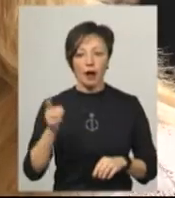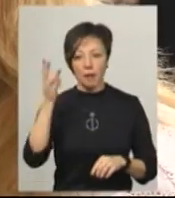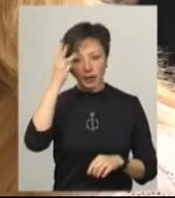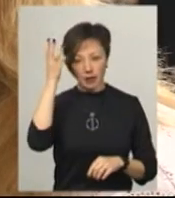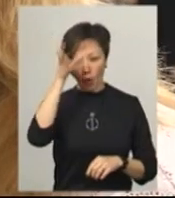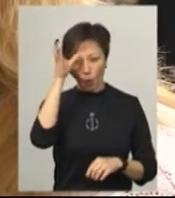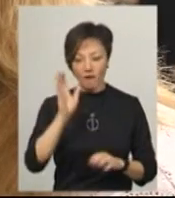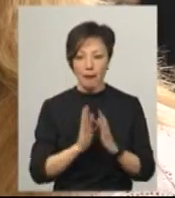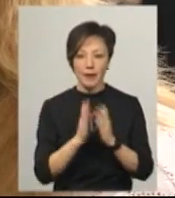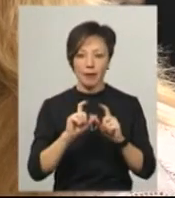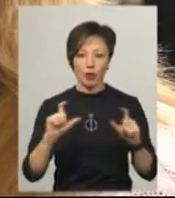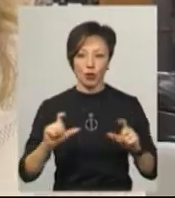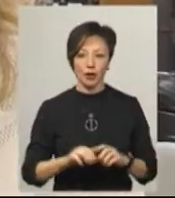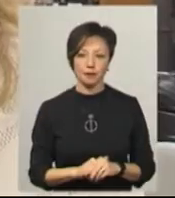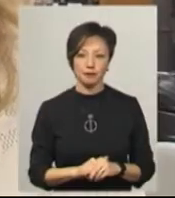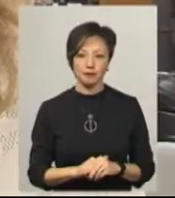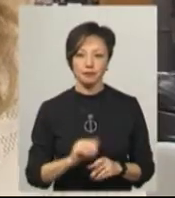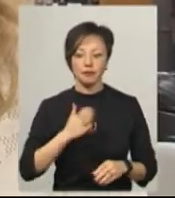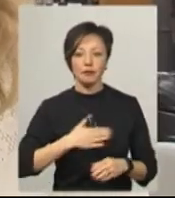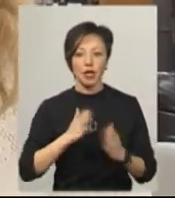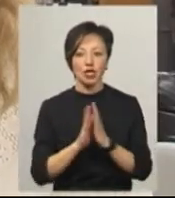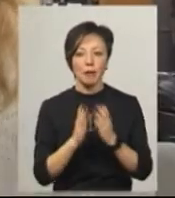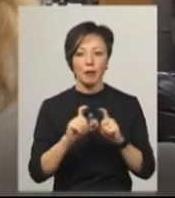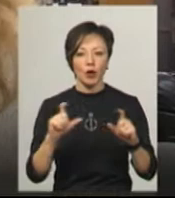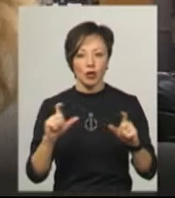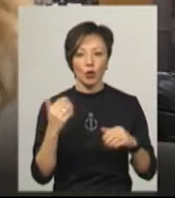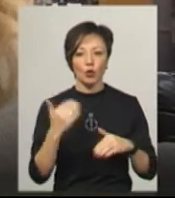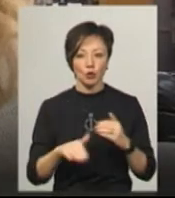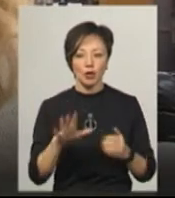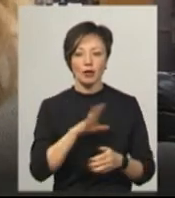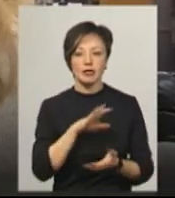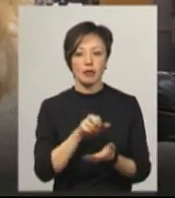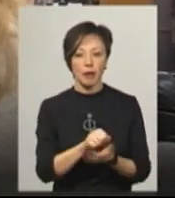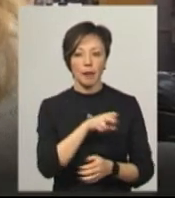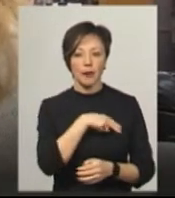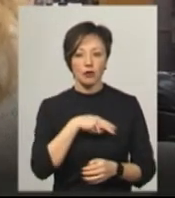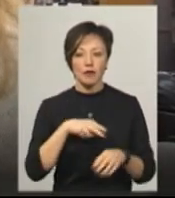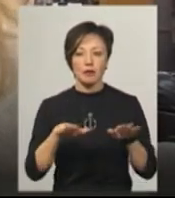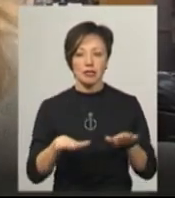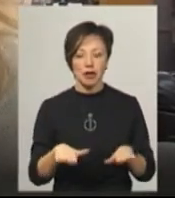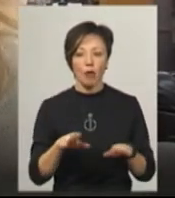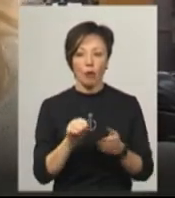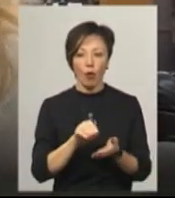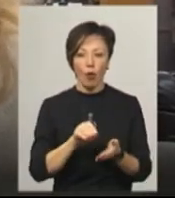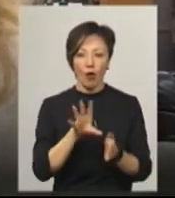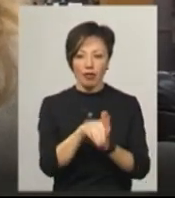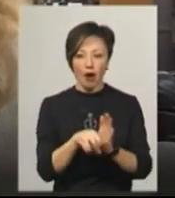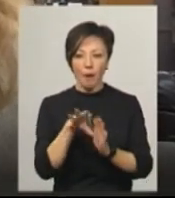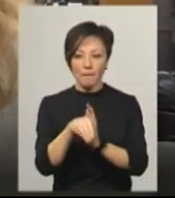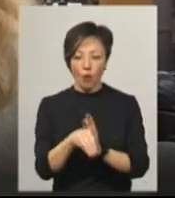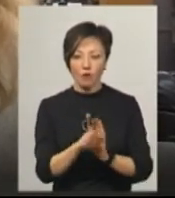наукової бібліотеки Олена Грицишина. Наша бібліотека вже займала призові місця по наповненню